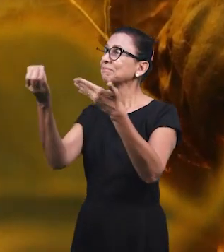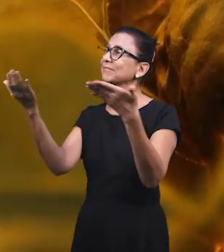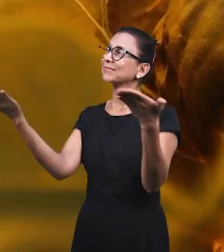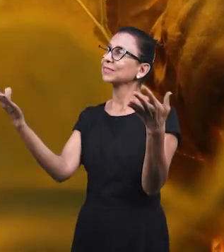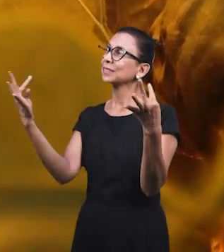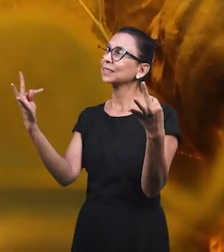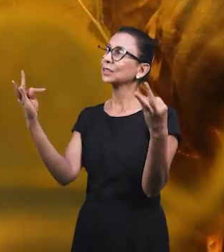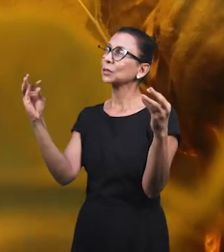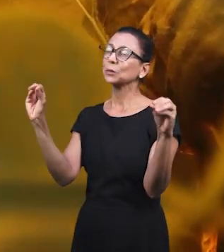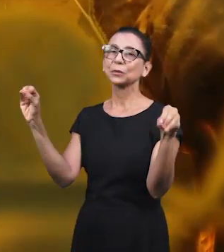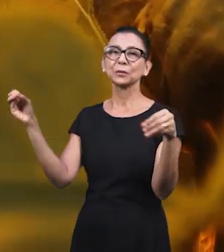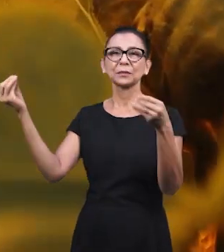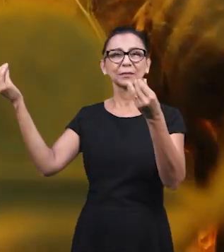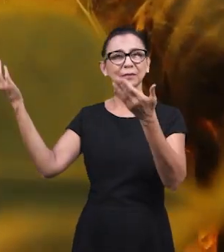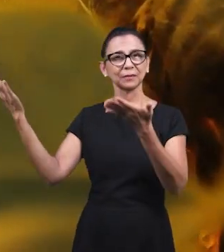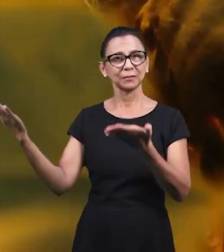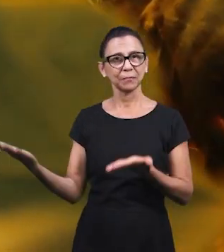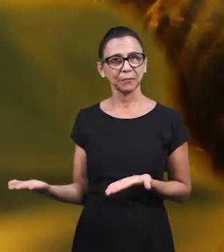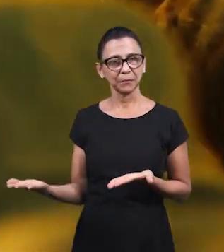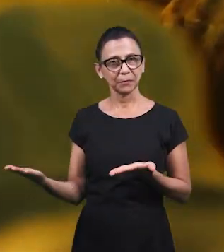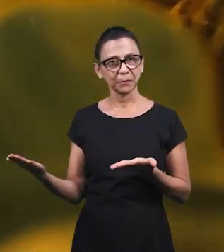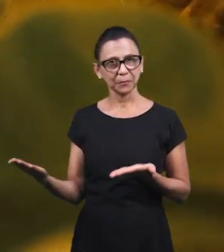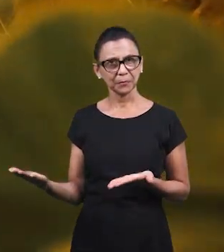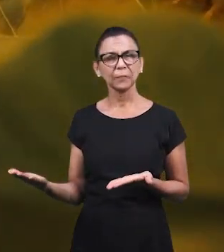Все Я Отдам